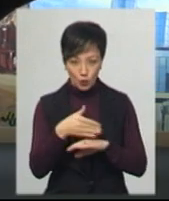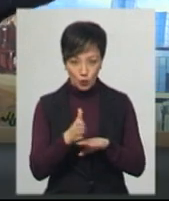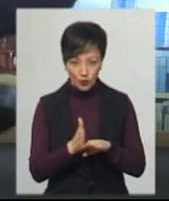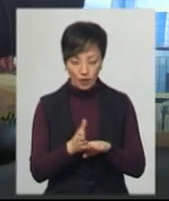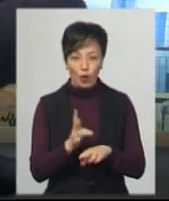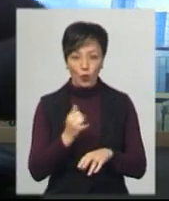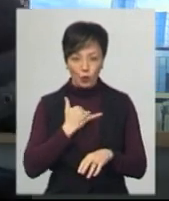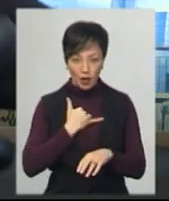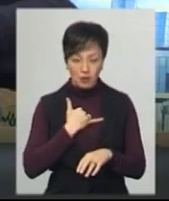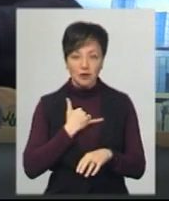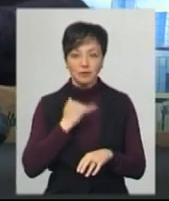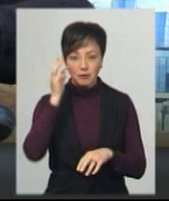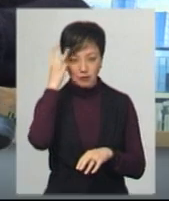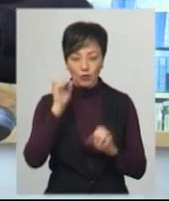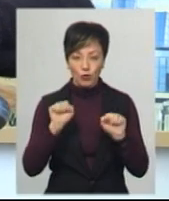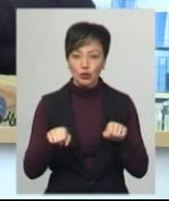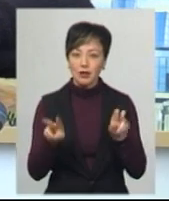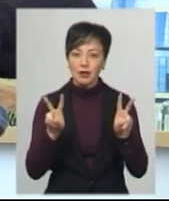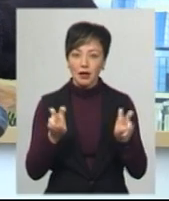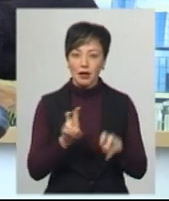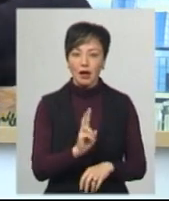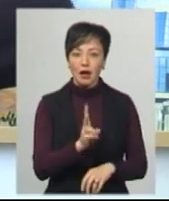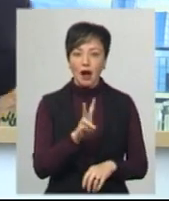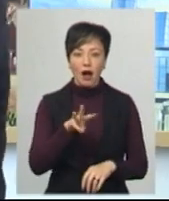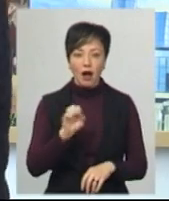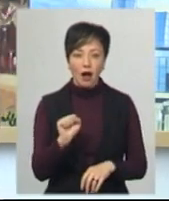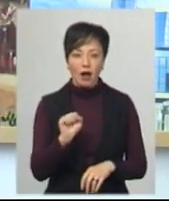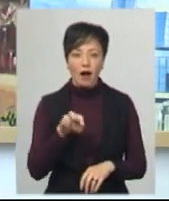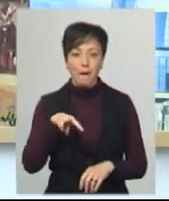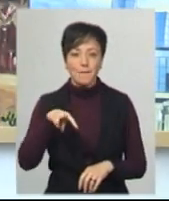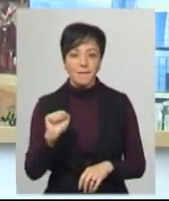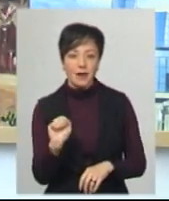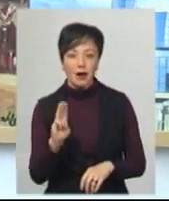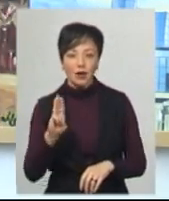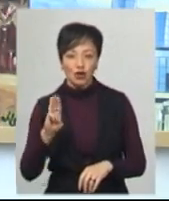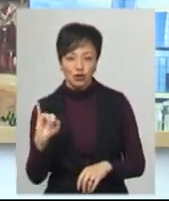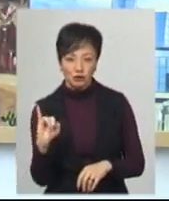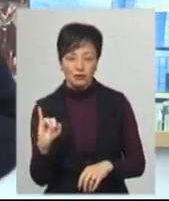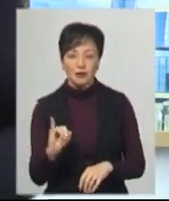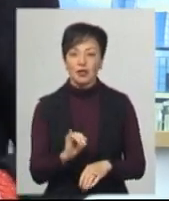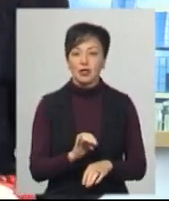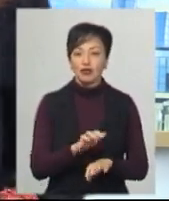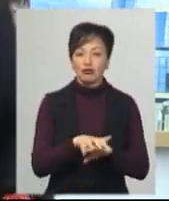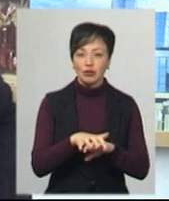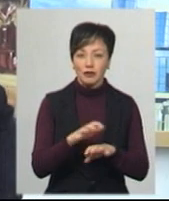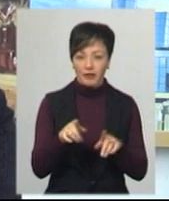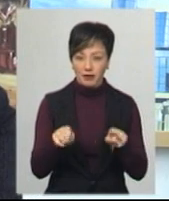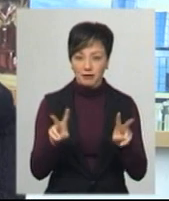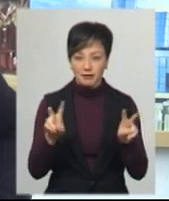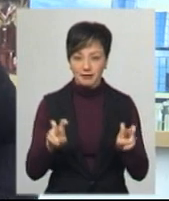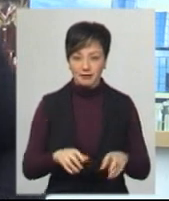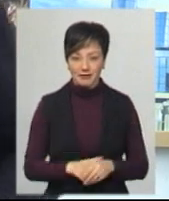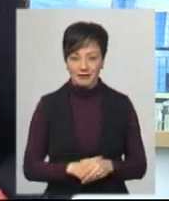у нас у Проскурові їх можуть називати камаші. Черевики можуть називатися камаші.